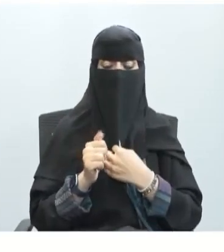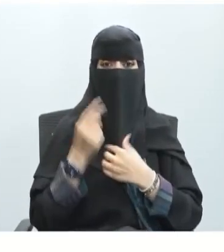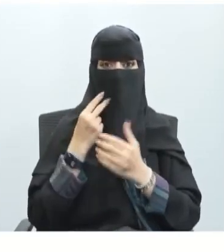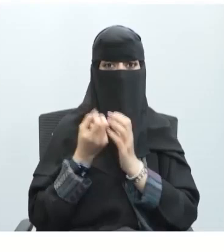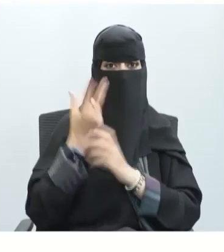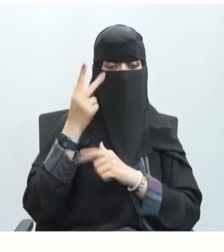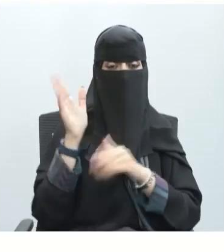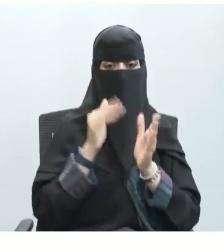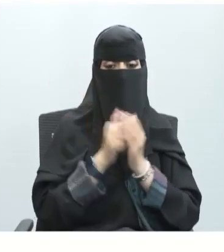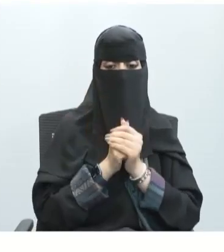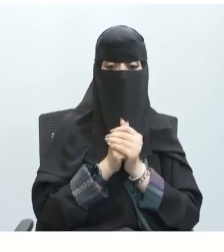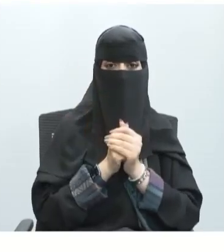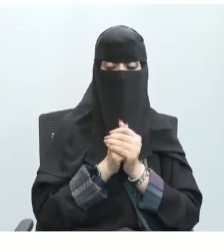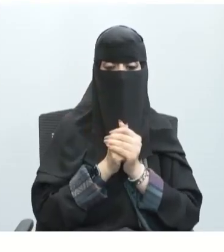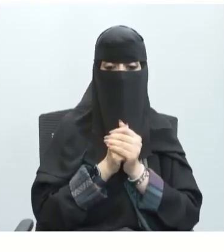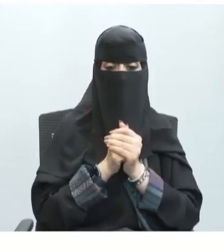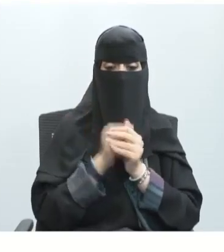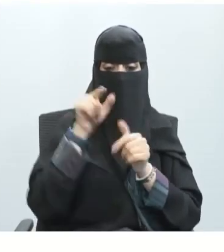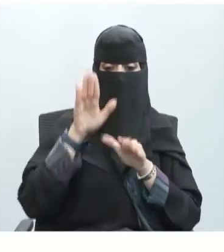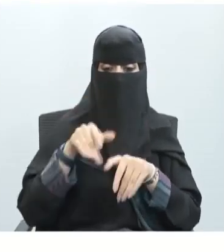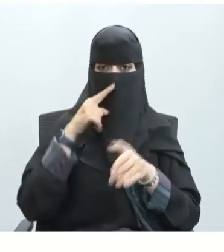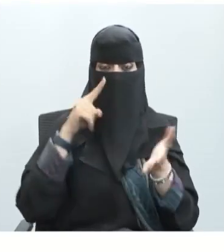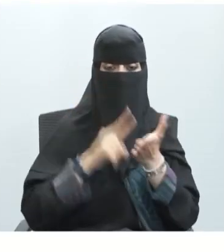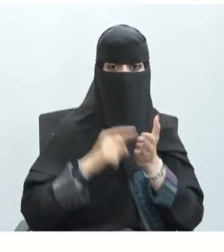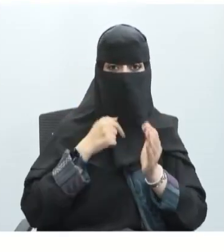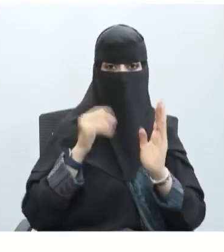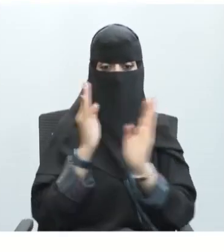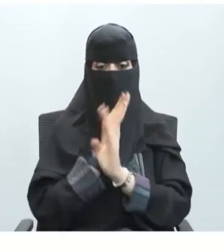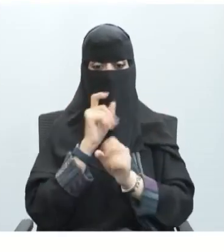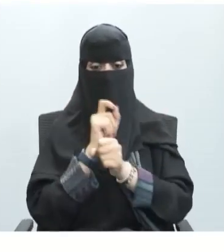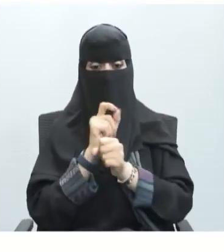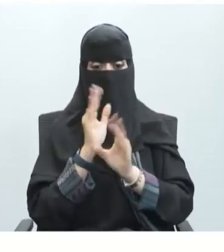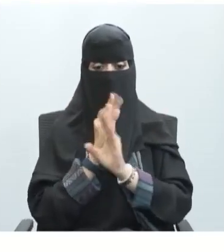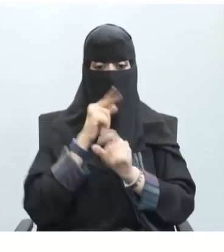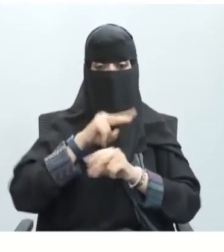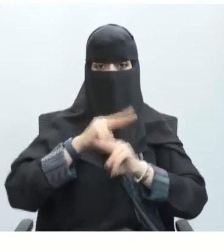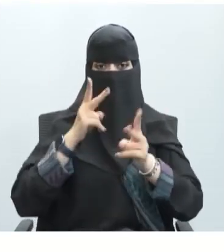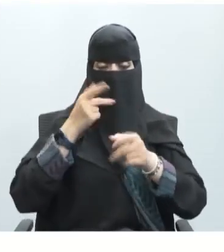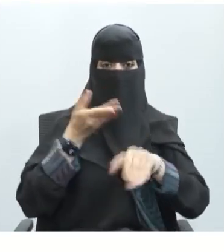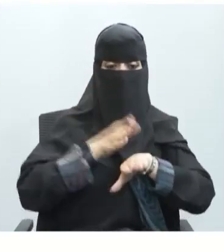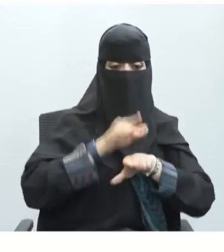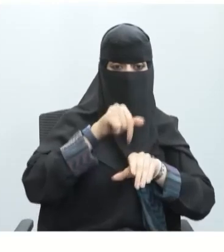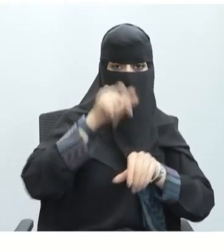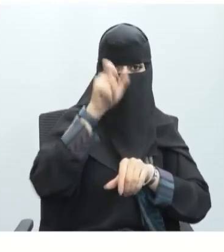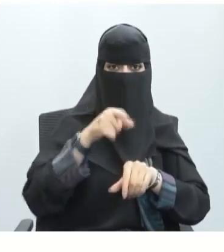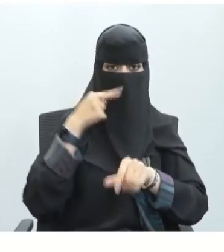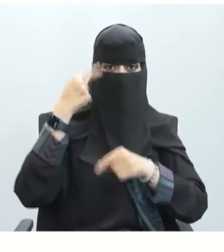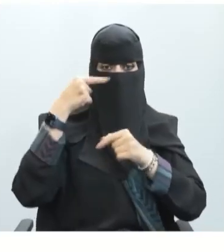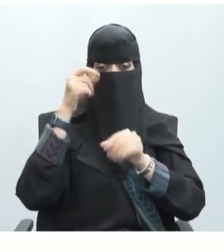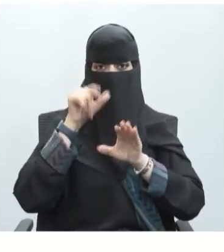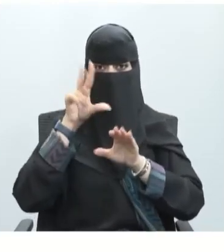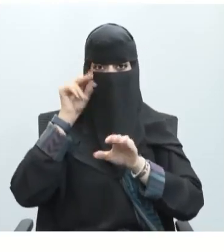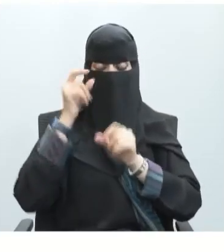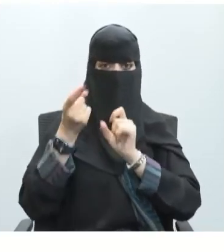في الاستنتاج نستنتج من هذه التجربة أن ردة الفعل المنعكس تختلف على حسب نوع الحاسة التي